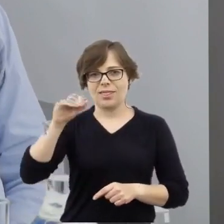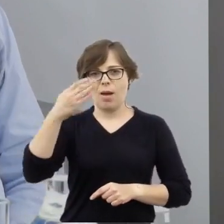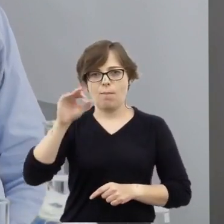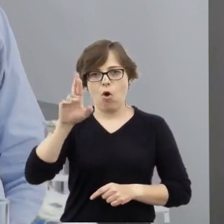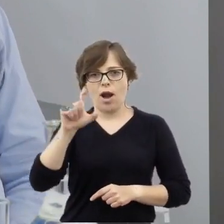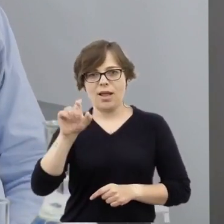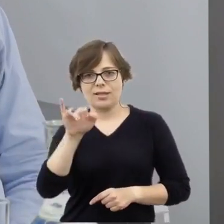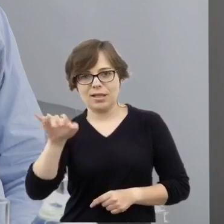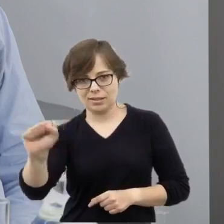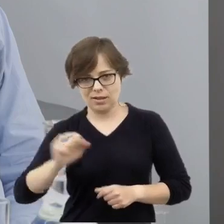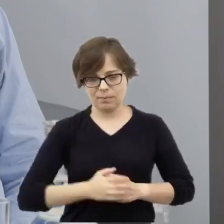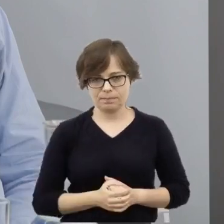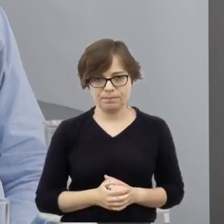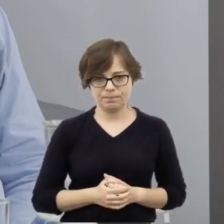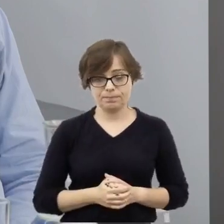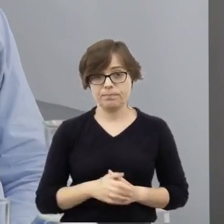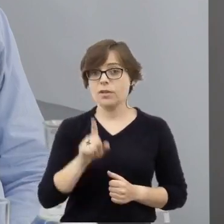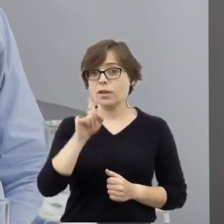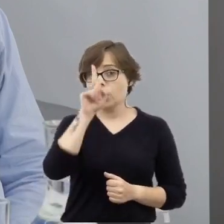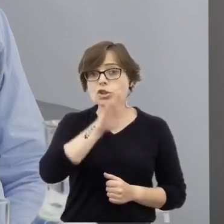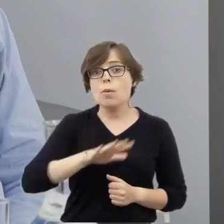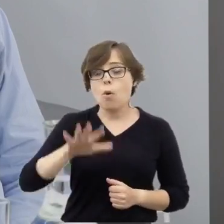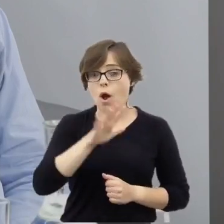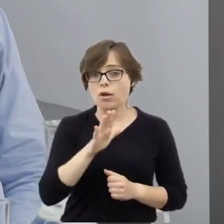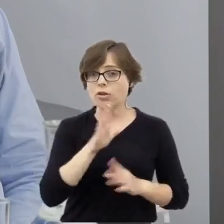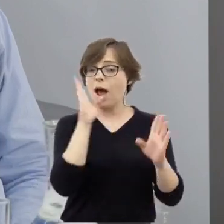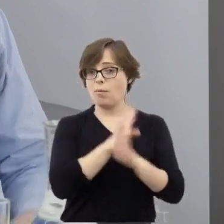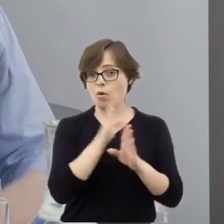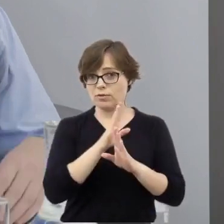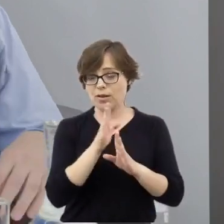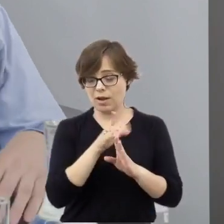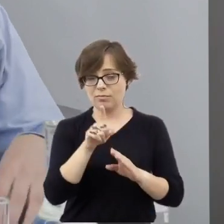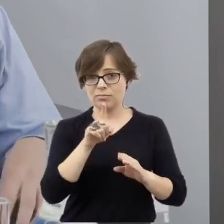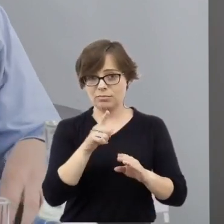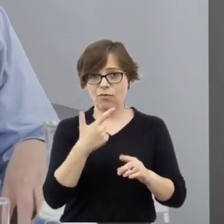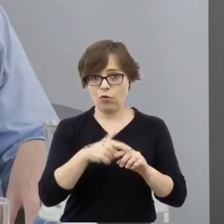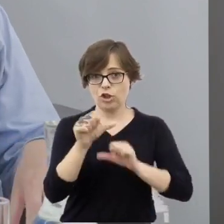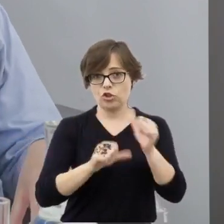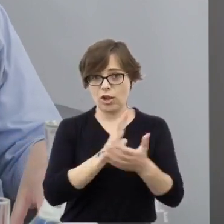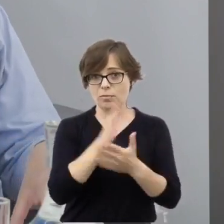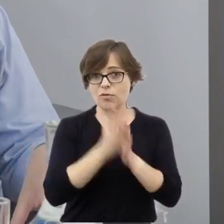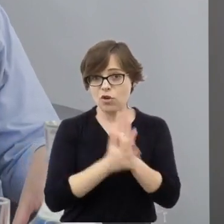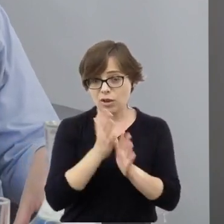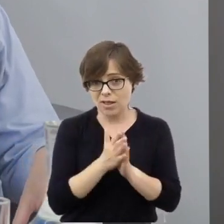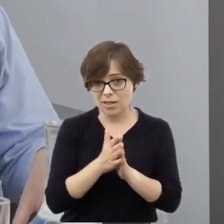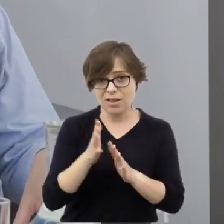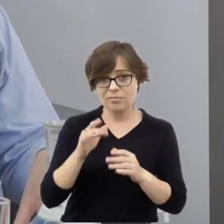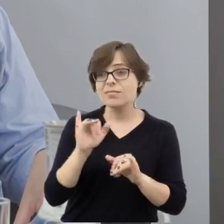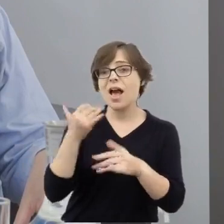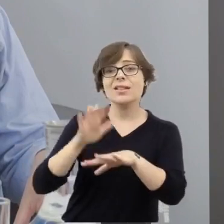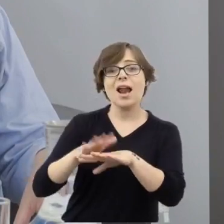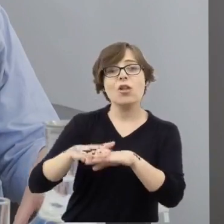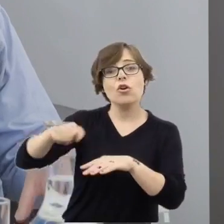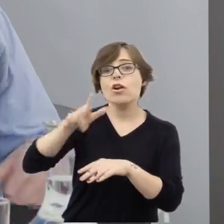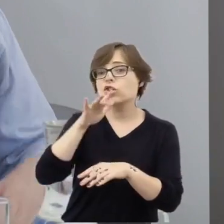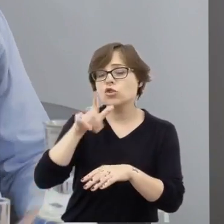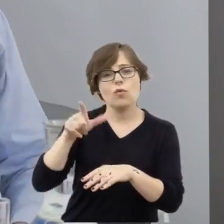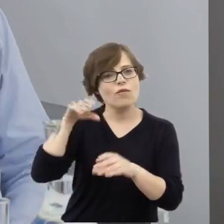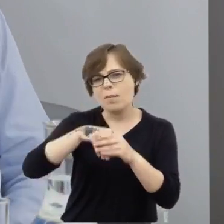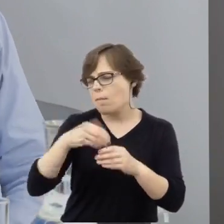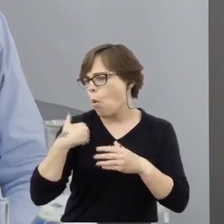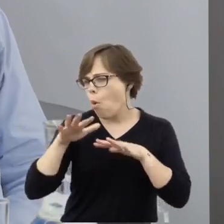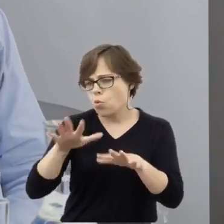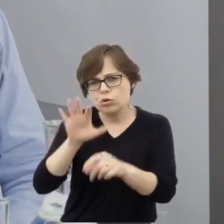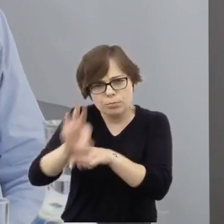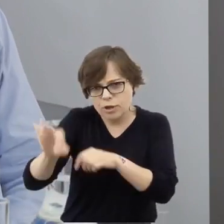Atmosfera społeczna w okresie międzywojnia w stosunku do Żydów przesycona była też przemocą. Mieliśmy